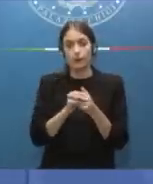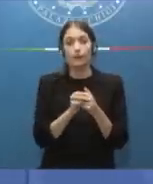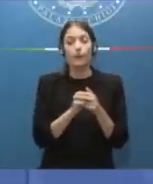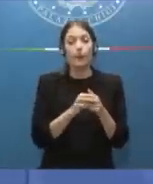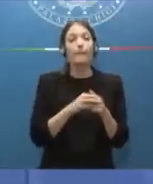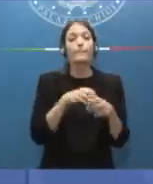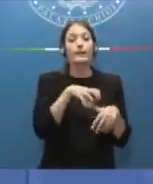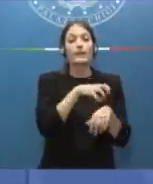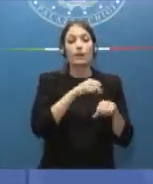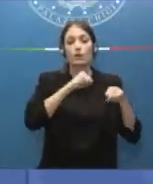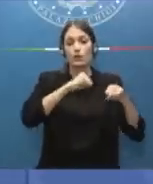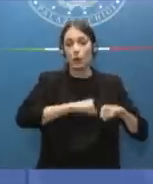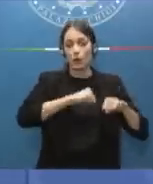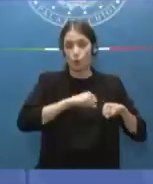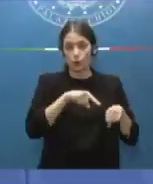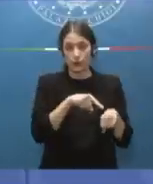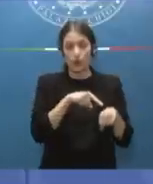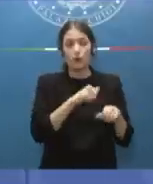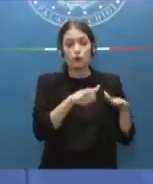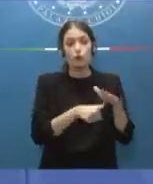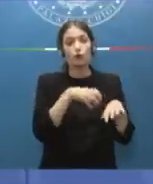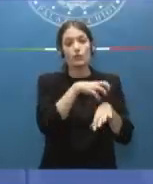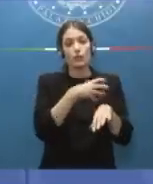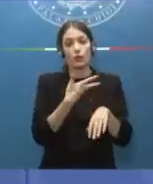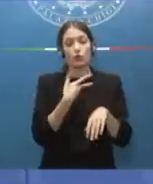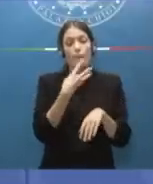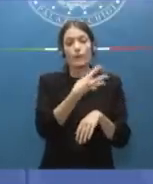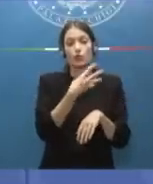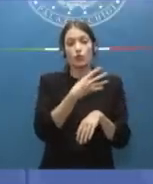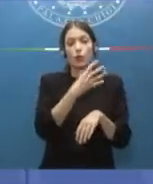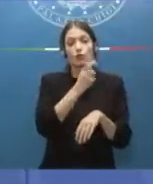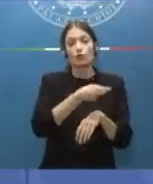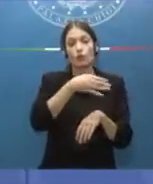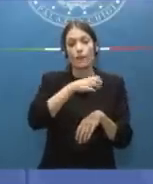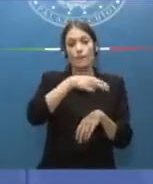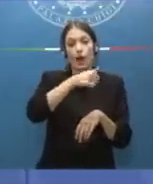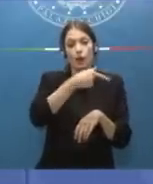Salute ha come sottosegretario Marcello Gemmato.